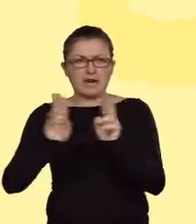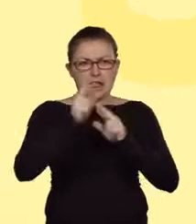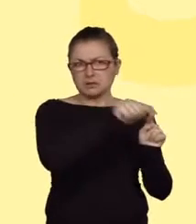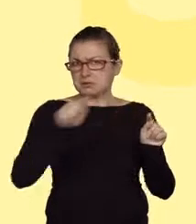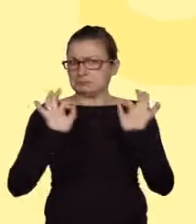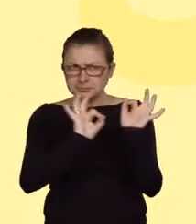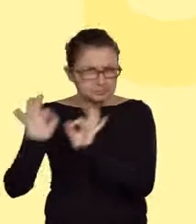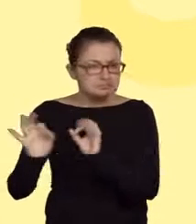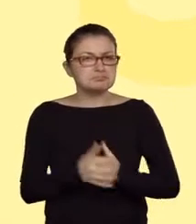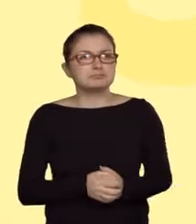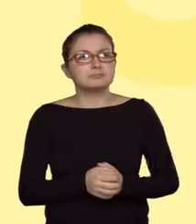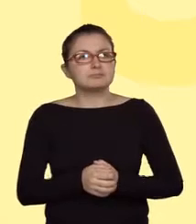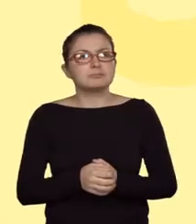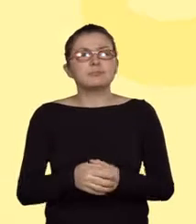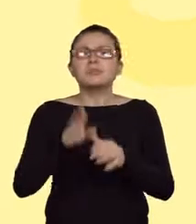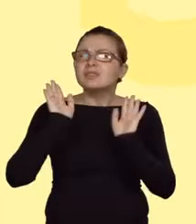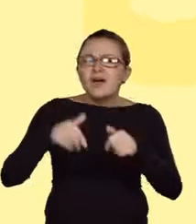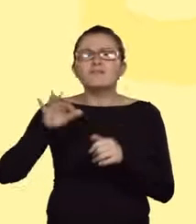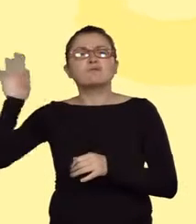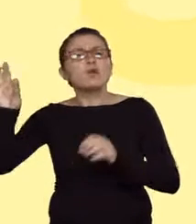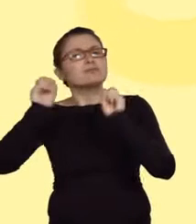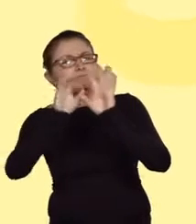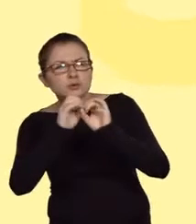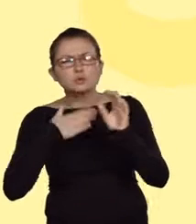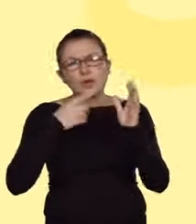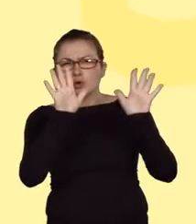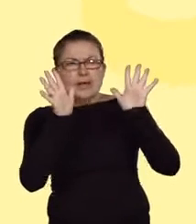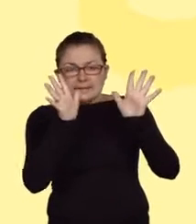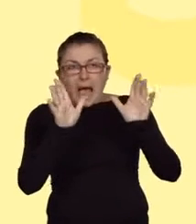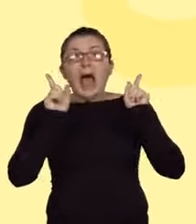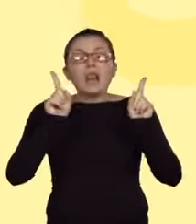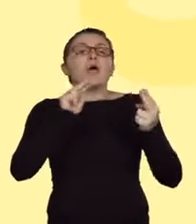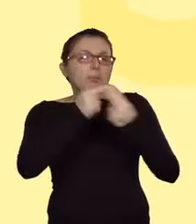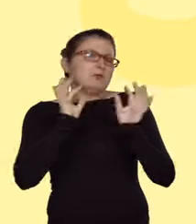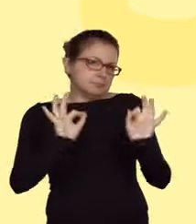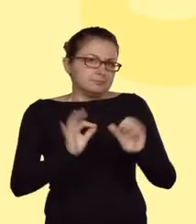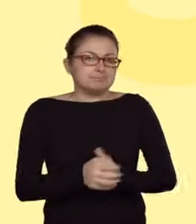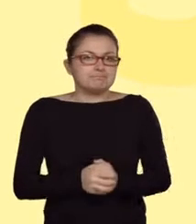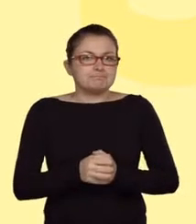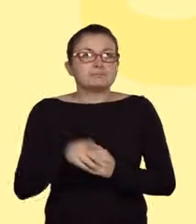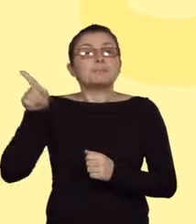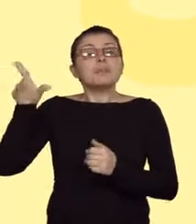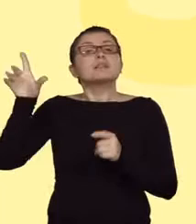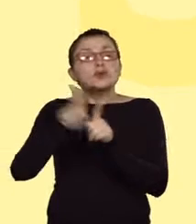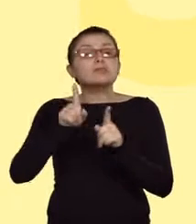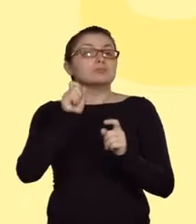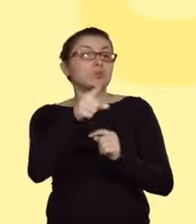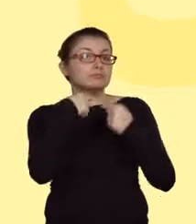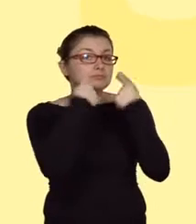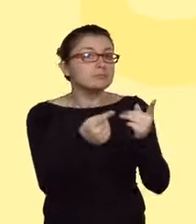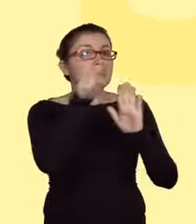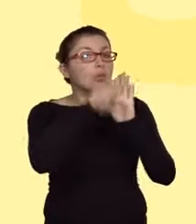jeśli uzasadnienie nie jest zbyt zgrabne. Zdający odwołał się do reguły markownikowa w odniesieniu do reakcji